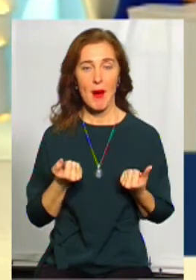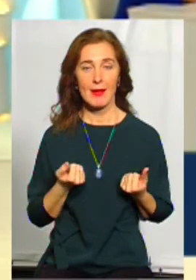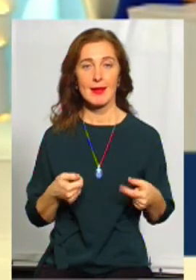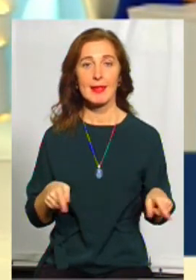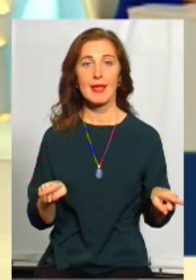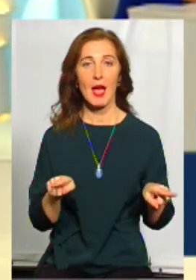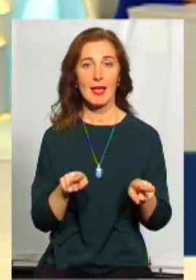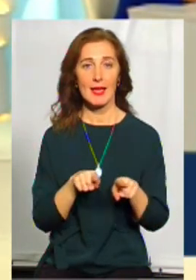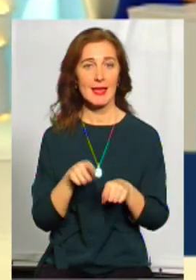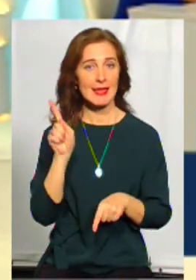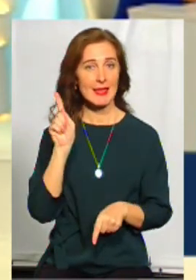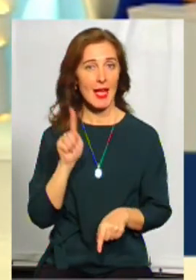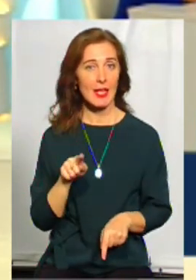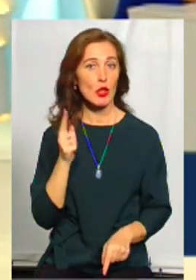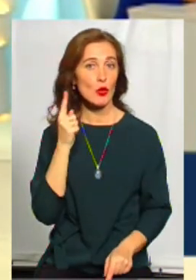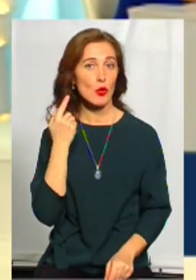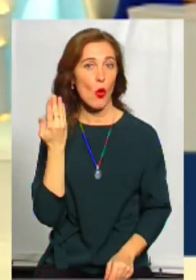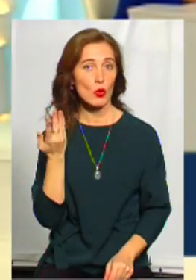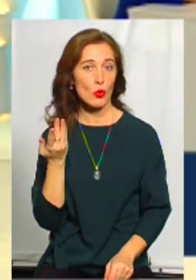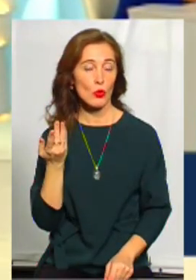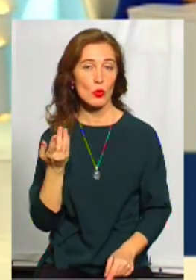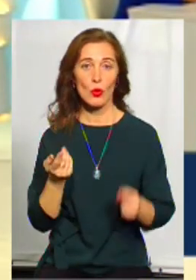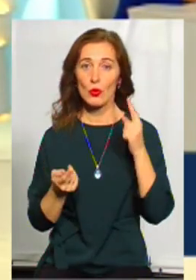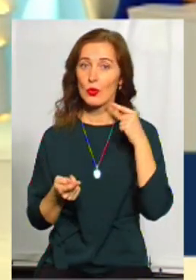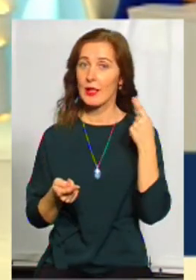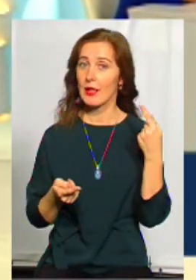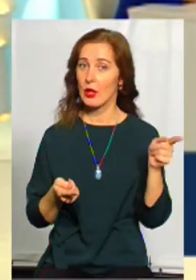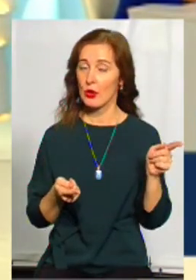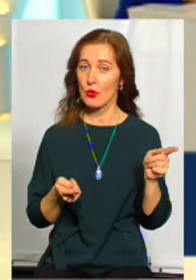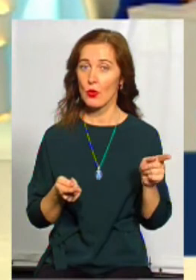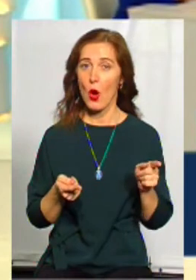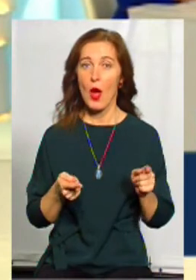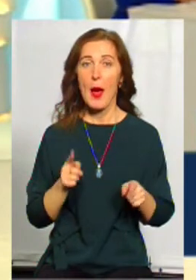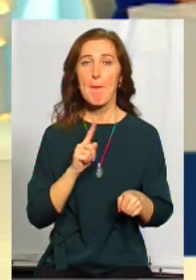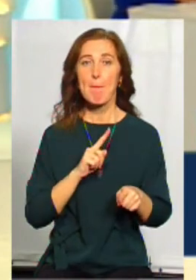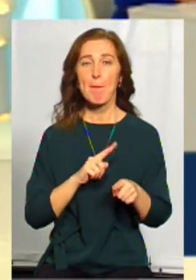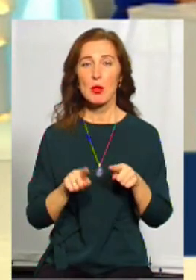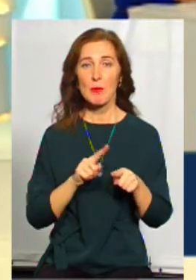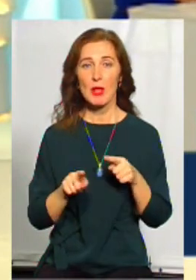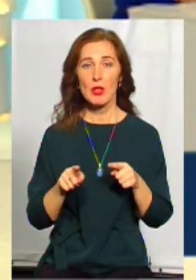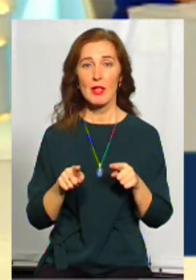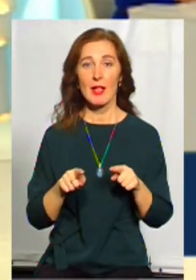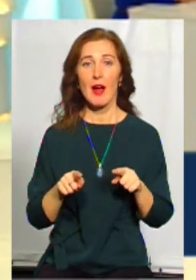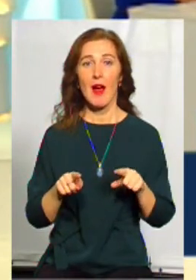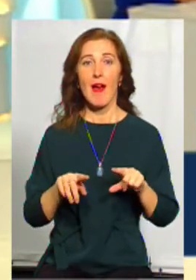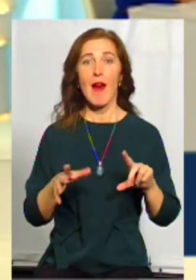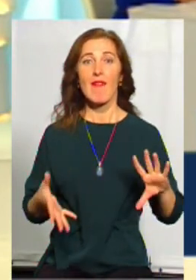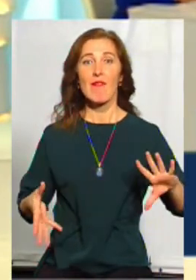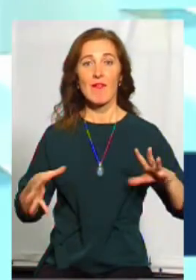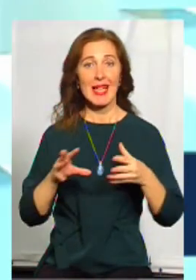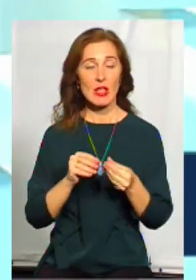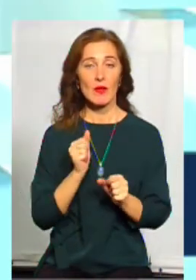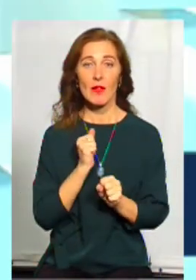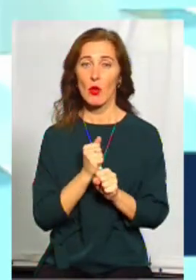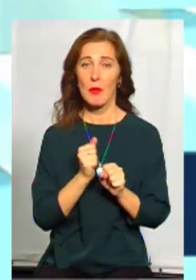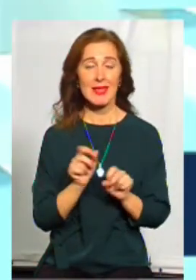знаєте, чути одну сторону і іншу сторону, поспішних висновків робити не